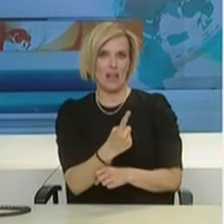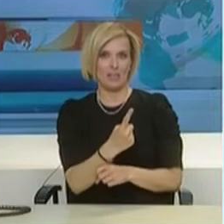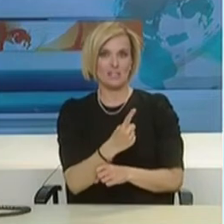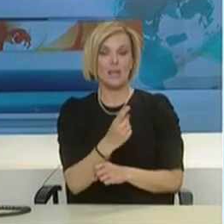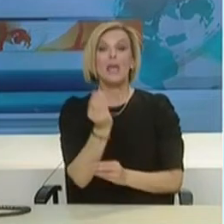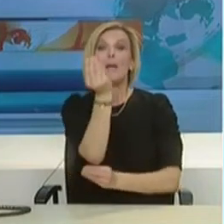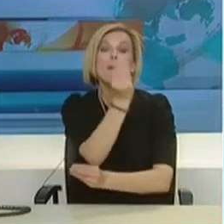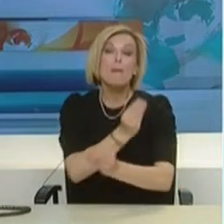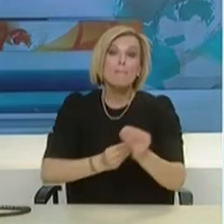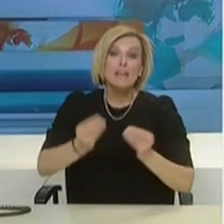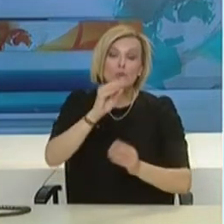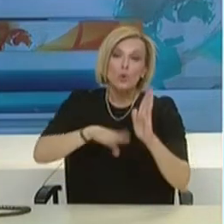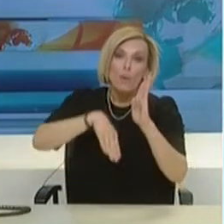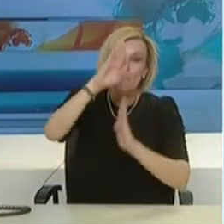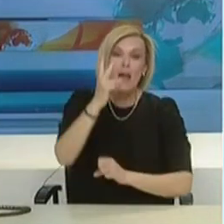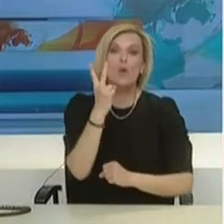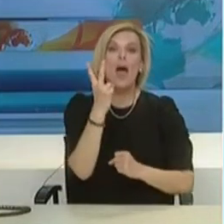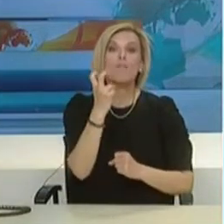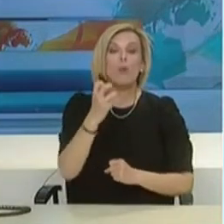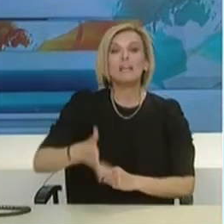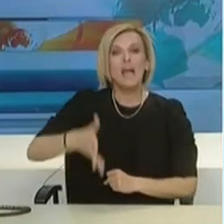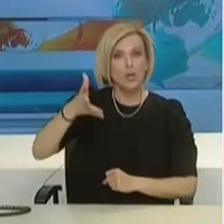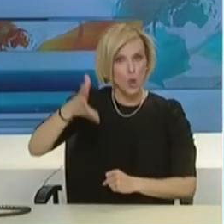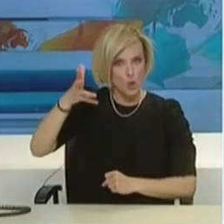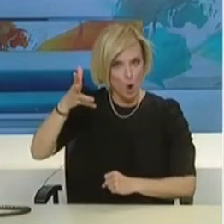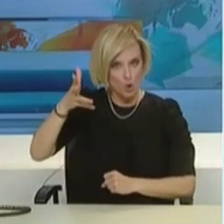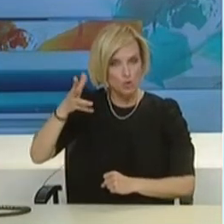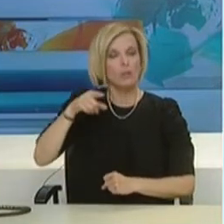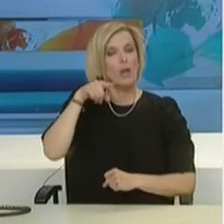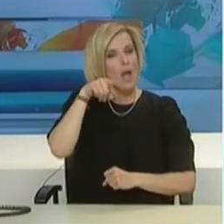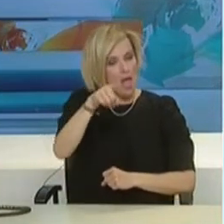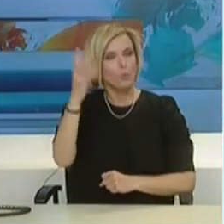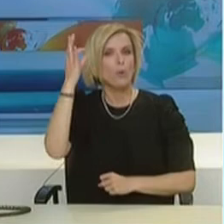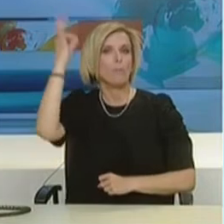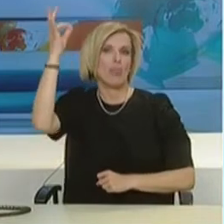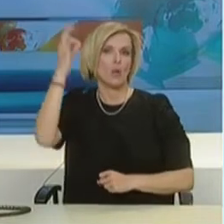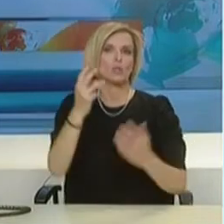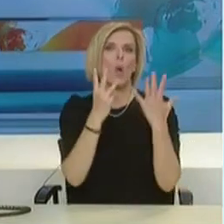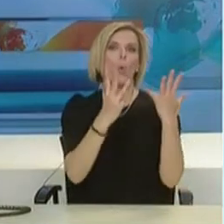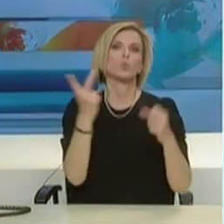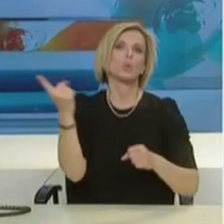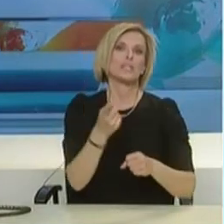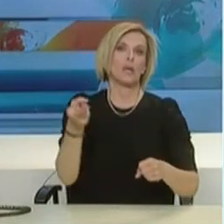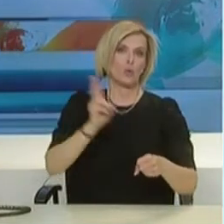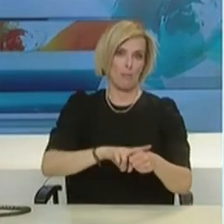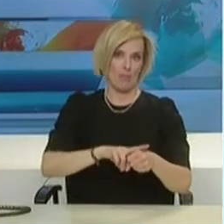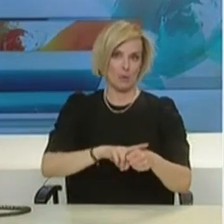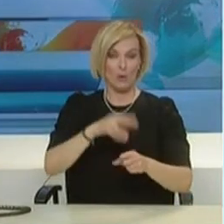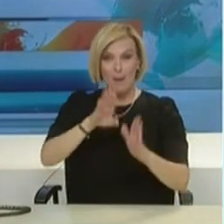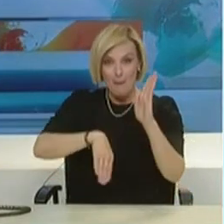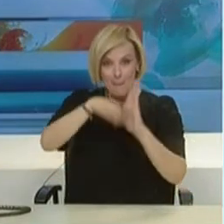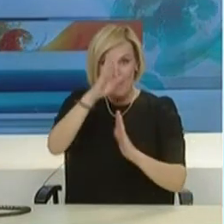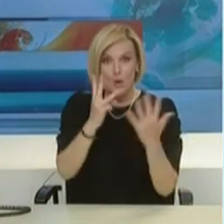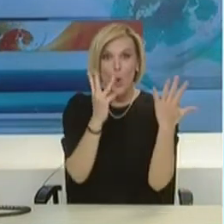70 ετών με την πνευμονία από το νέο ιό είχαν πιθανότητα να πεθάνουν 8%, ενώ οι άνω των 80 ετών είχαν τον